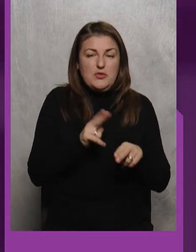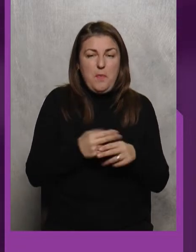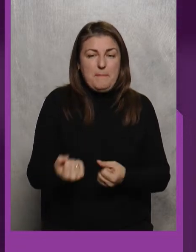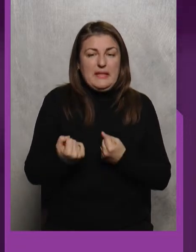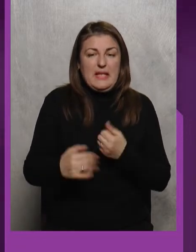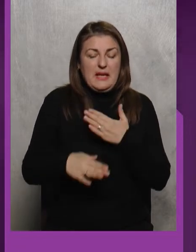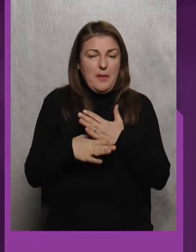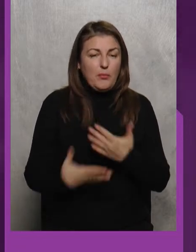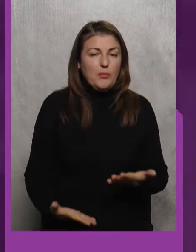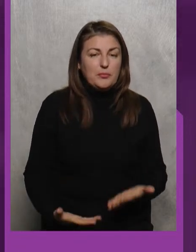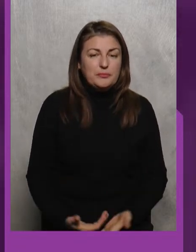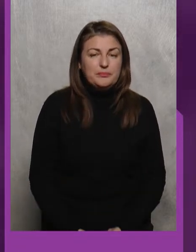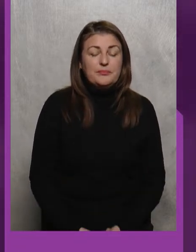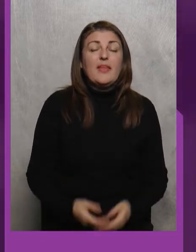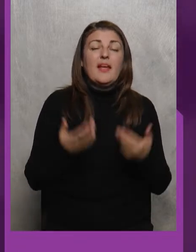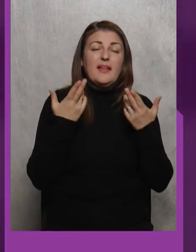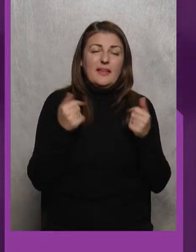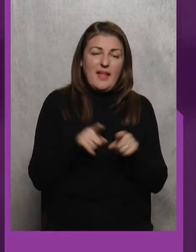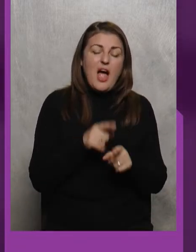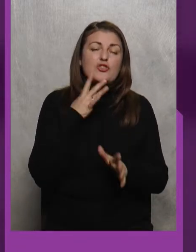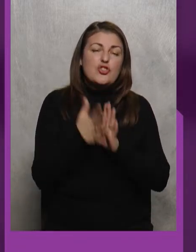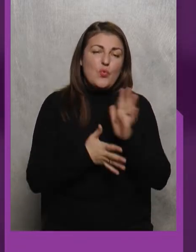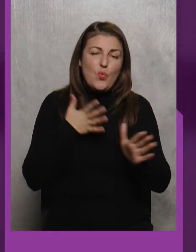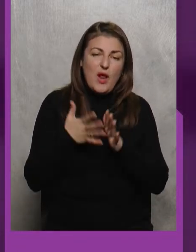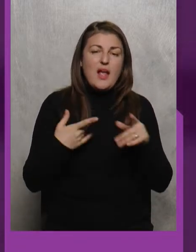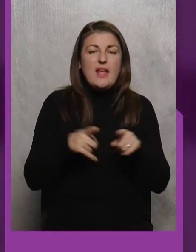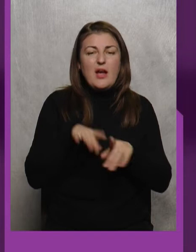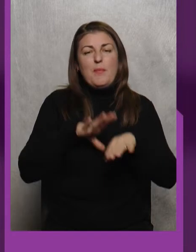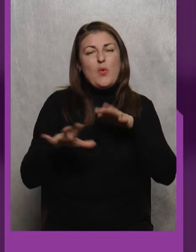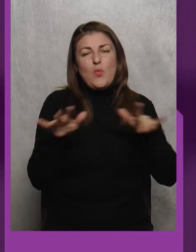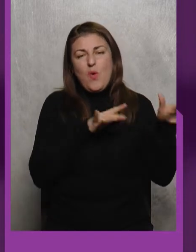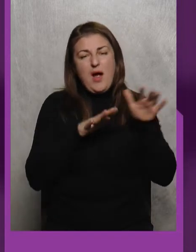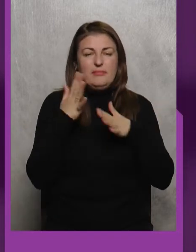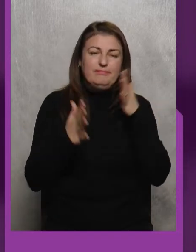підтримку Так, жестикуляцією Ось такими рухами